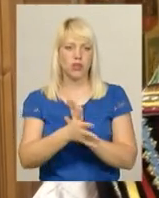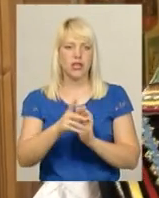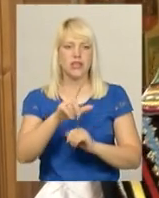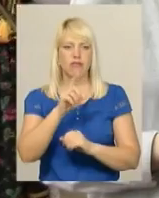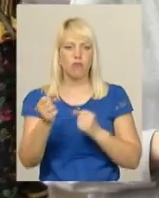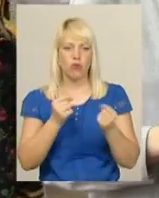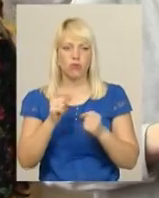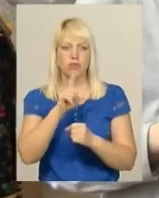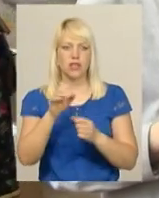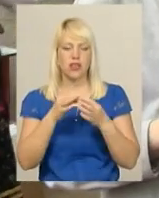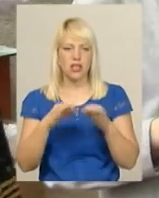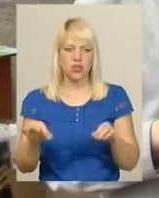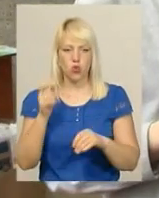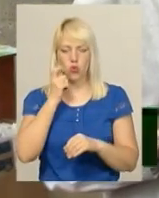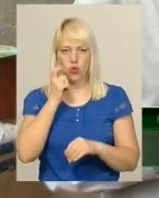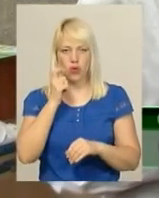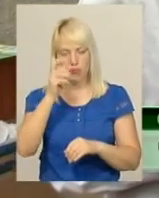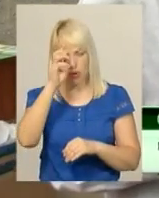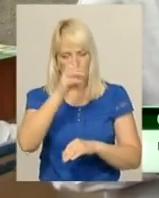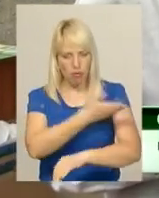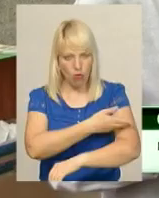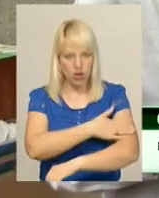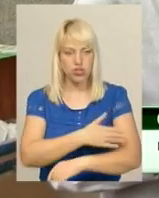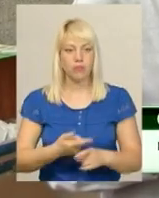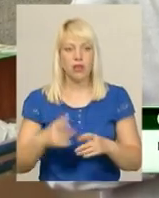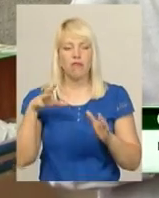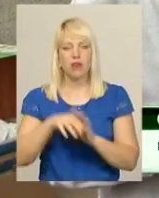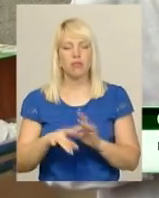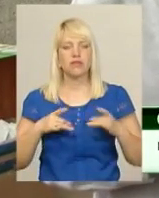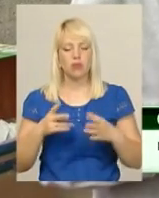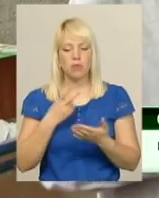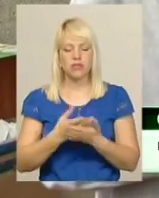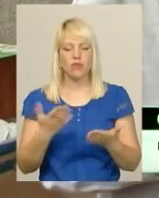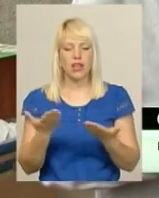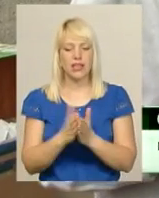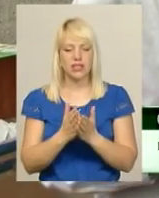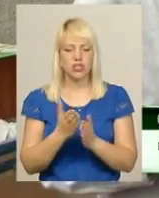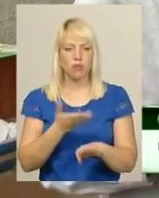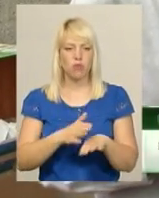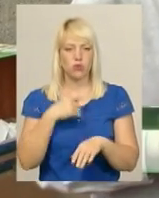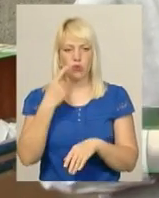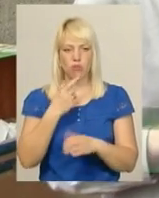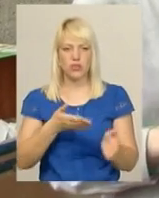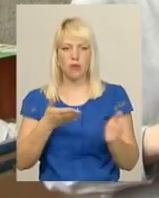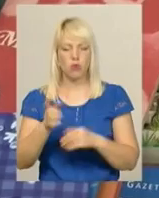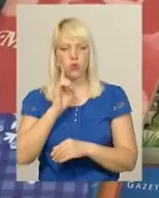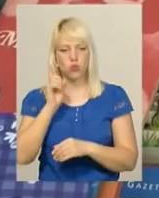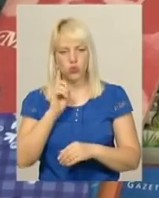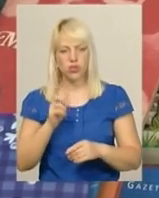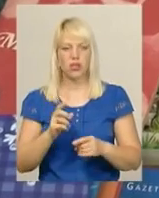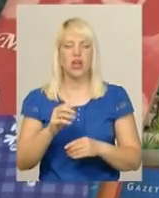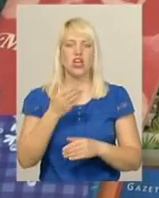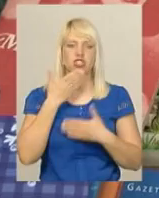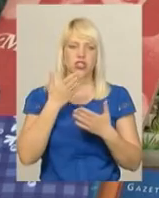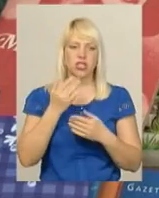незалежність Польщі». В рамках святкувань бібліотеці презентували книжки польською мовою. Запрошують і юних читачів, і зовсім дорослих.